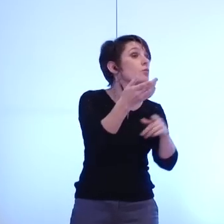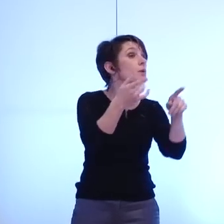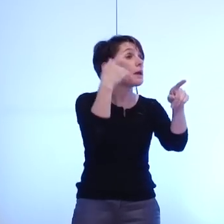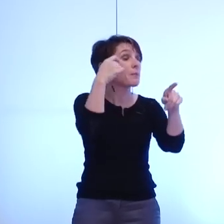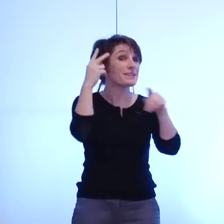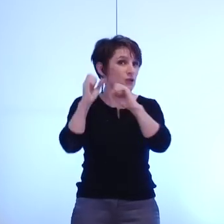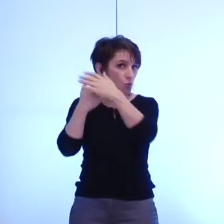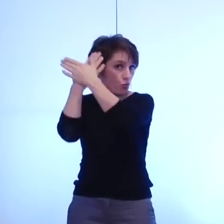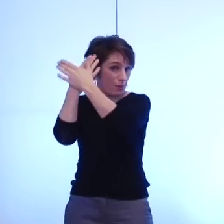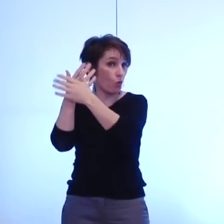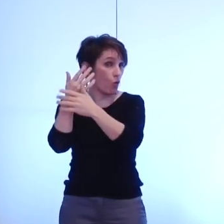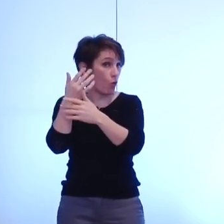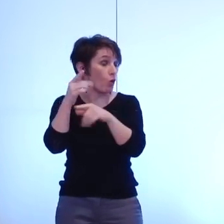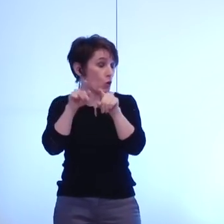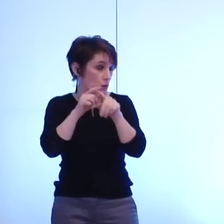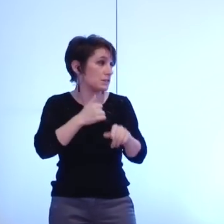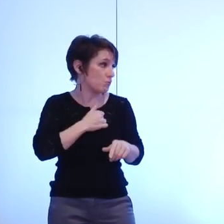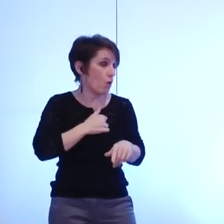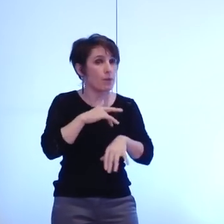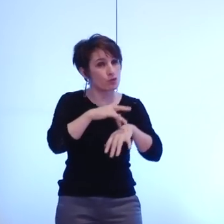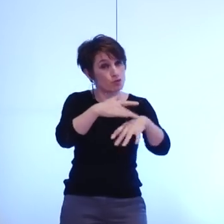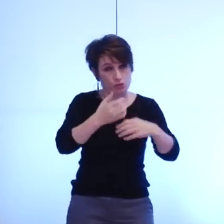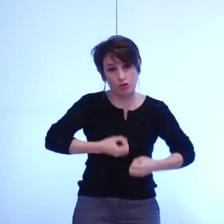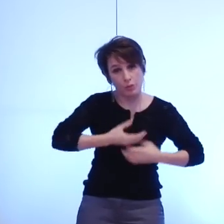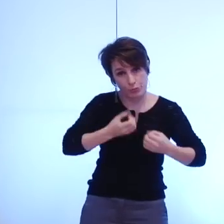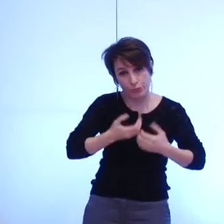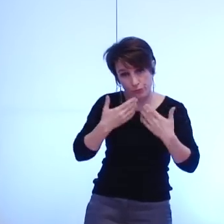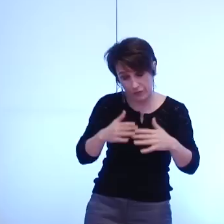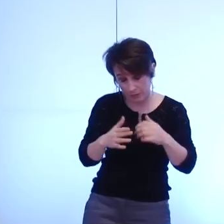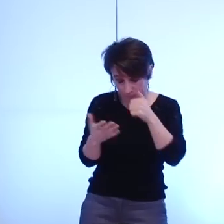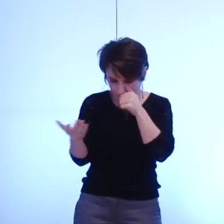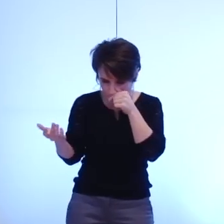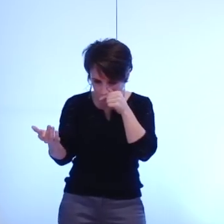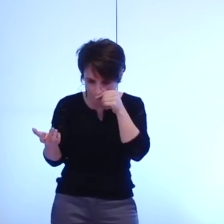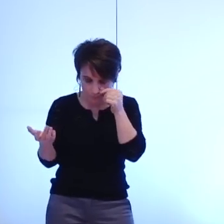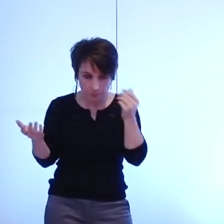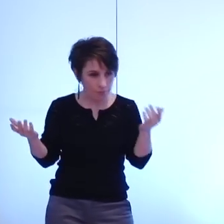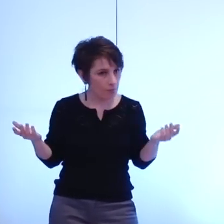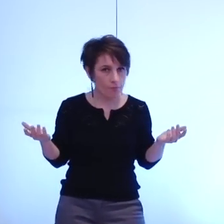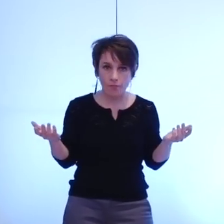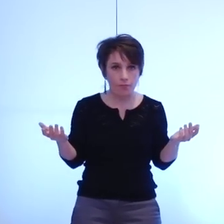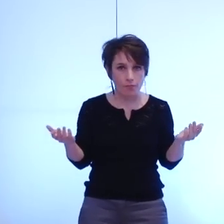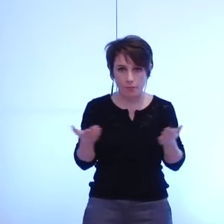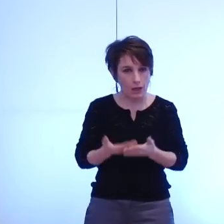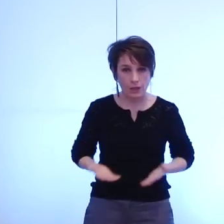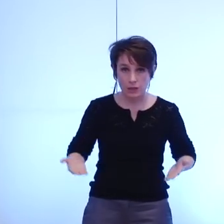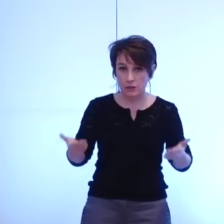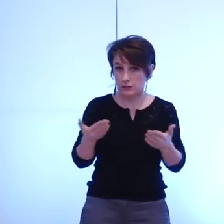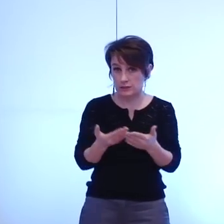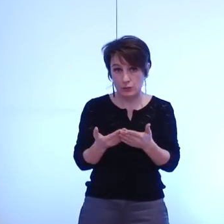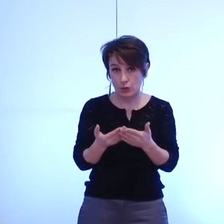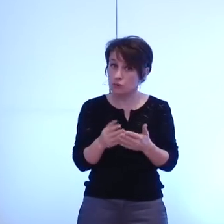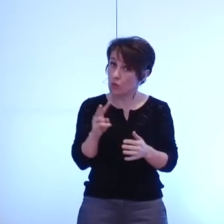de la métro et moi-même avons eu l'occasion de nous exprimer déjà nous sommes dans une situation qui est assez simple